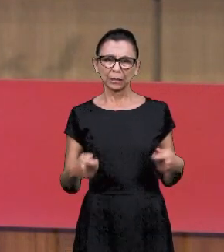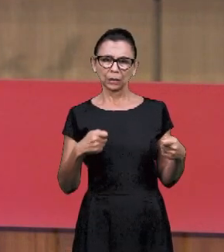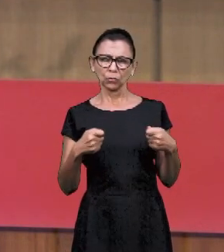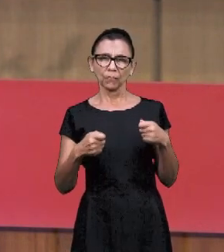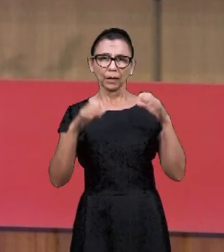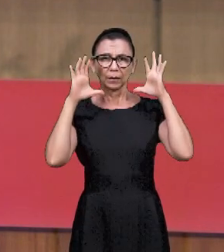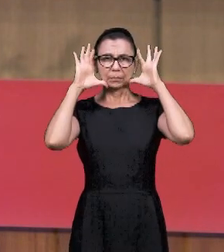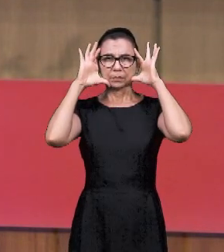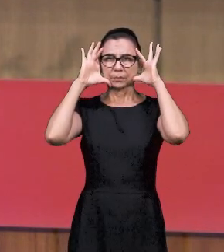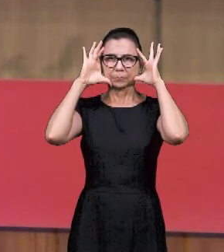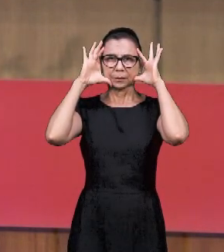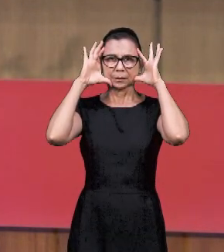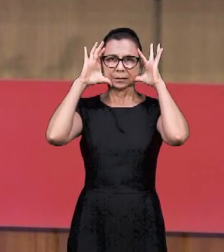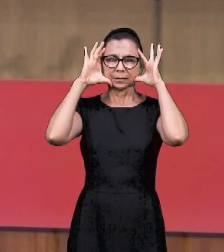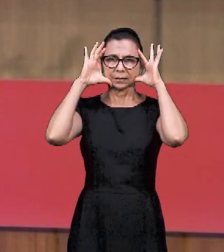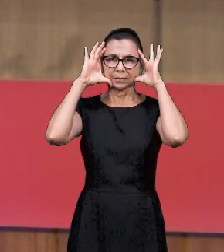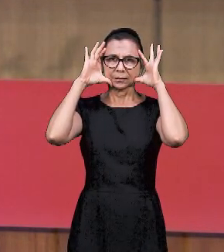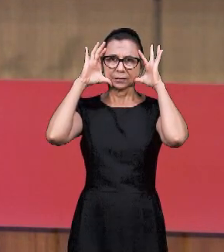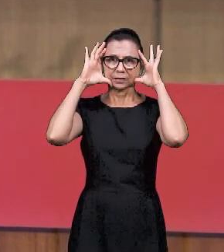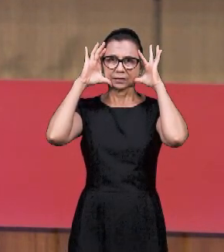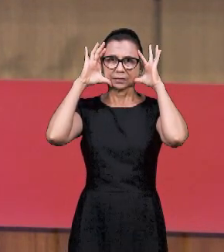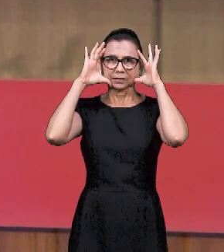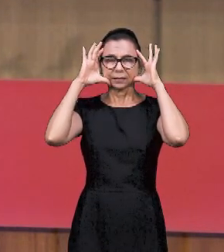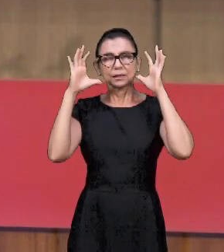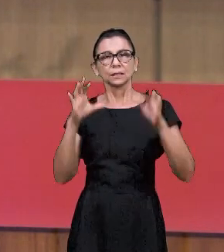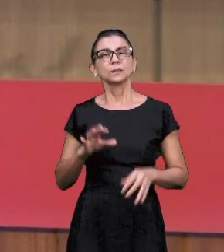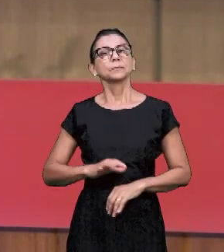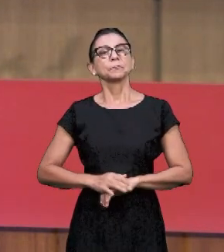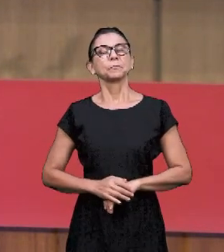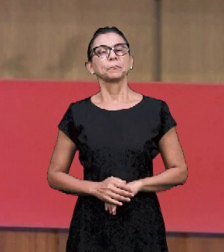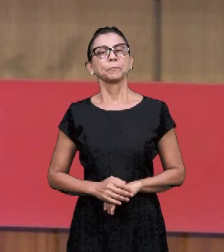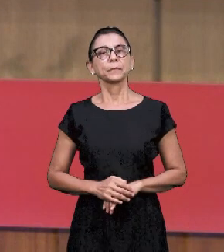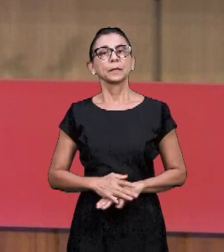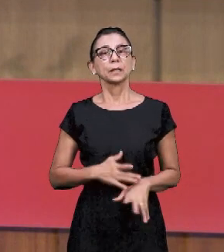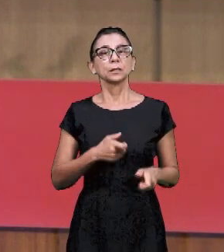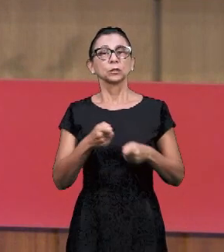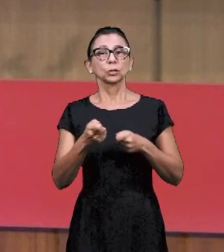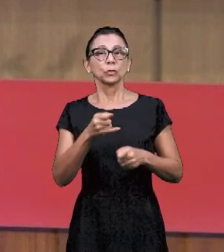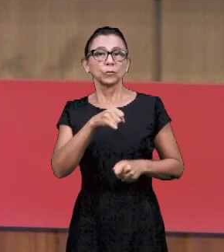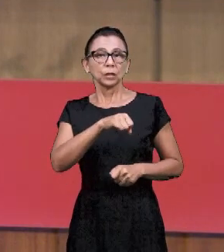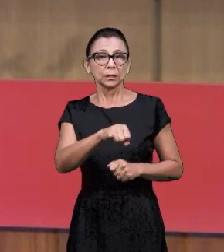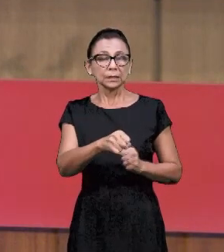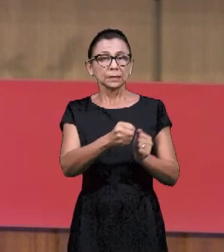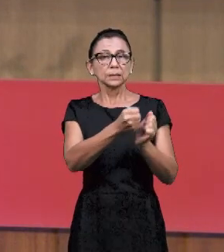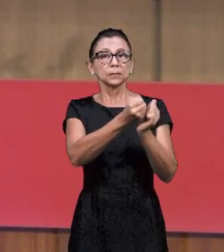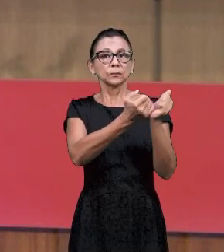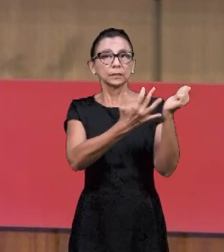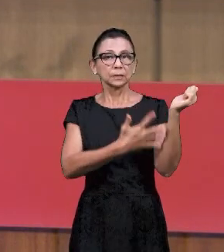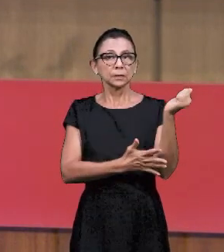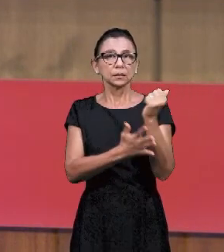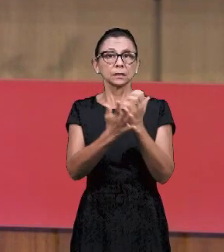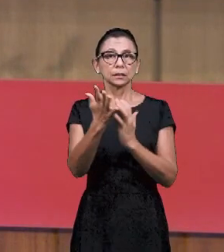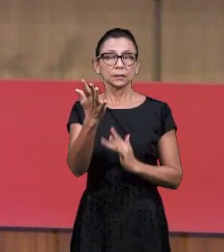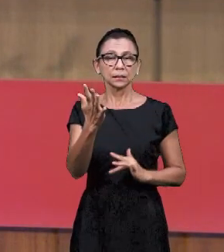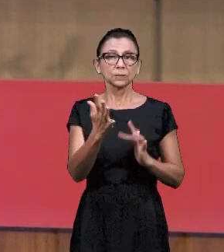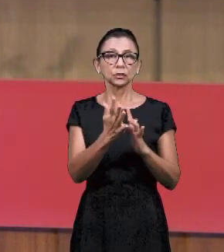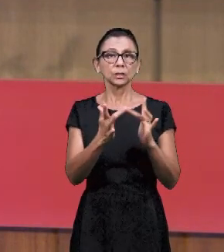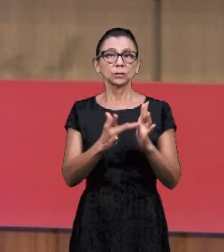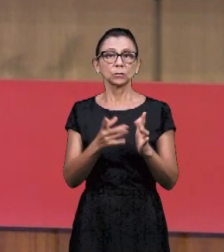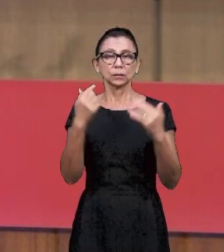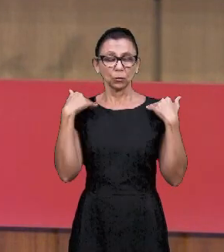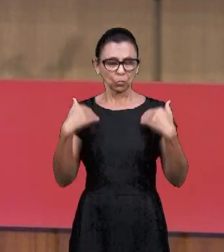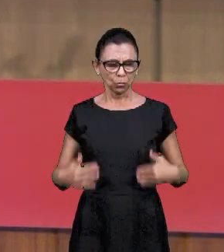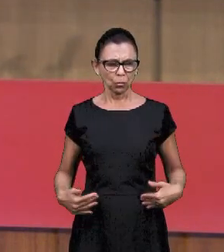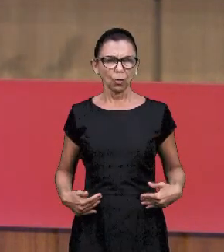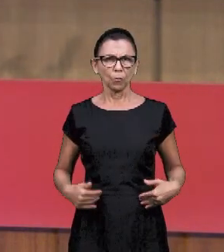завета. И если это новое завет, то это тело. А кто управляет телом? Это глава. А глава только управляет,